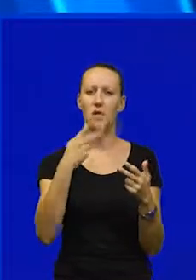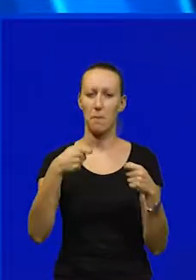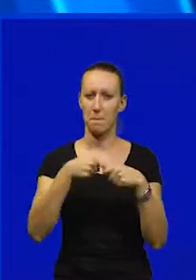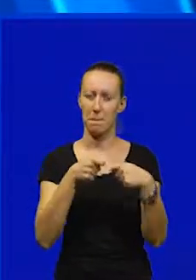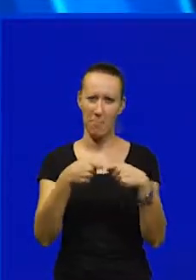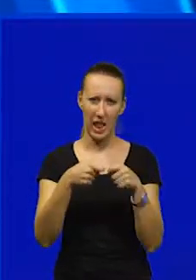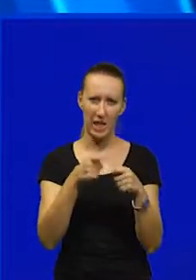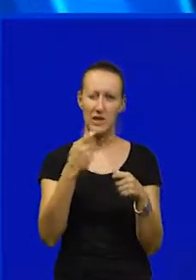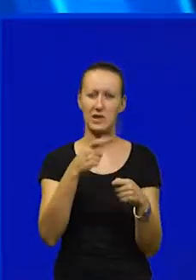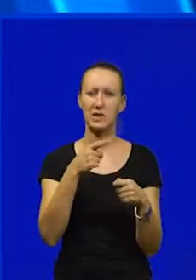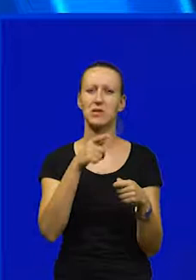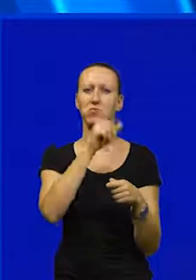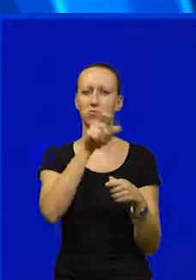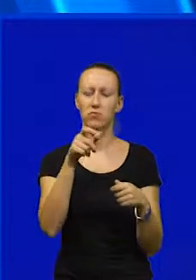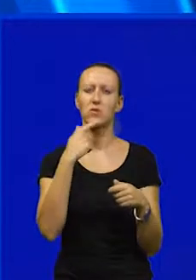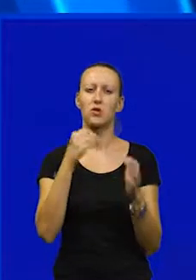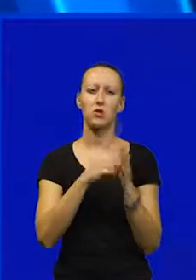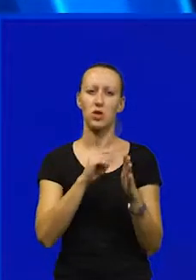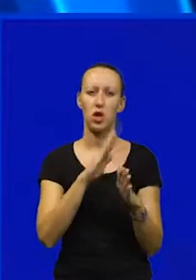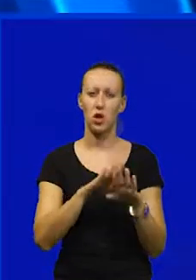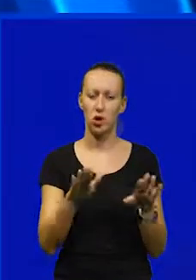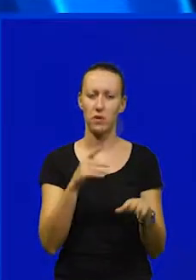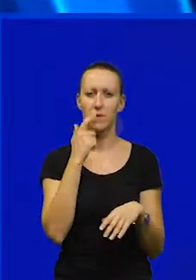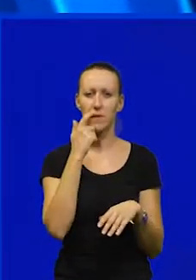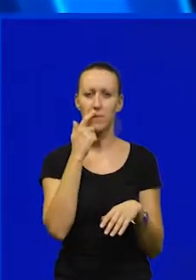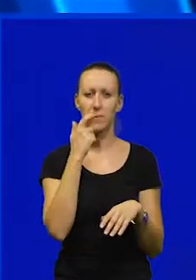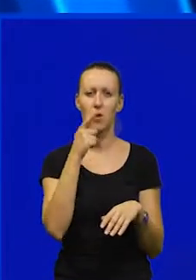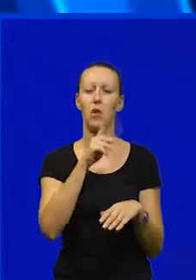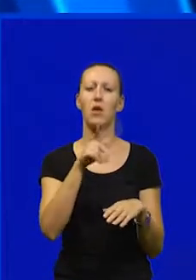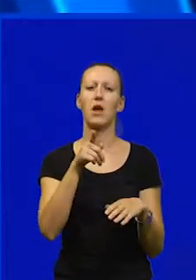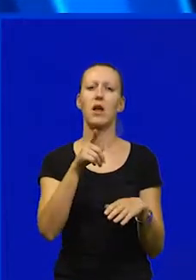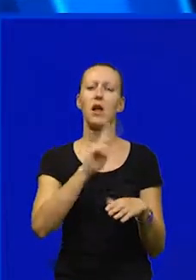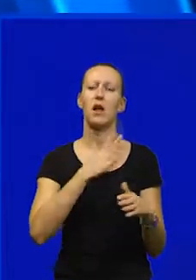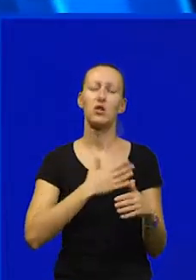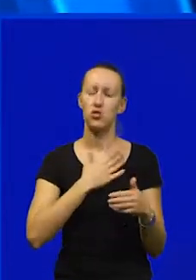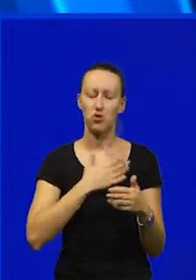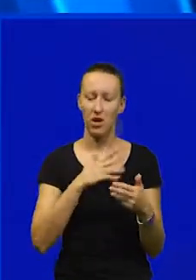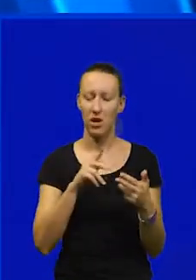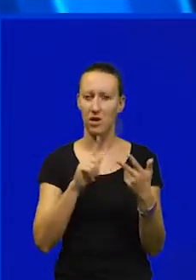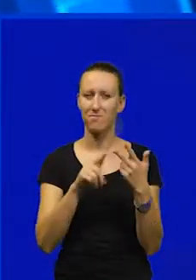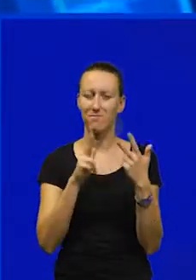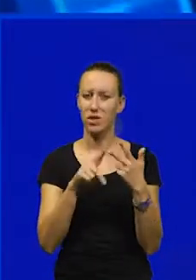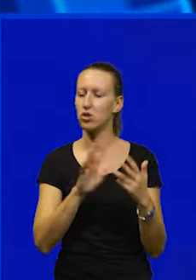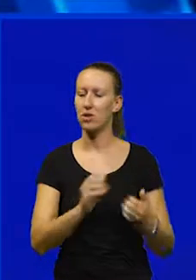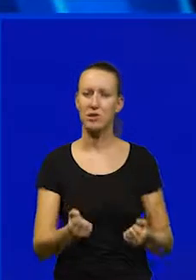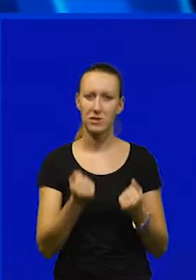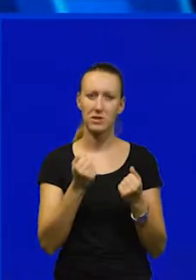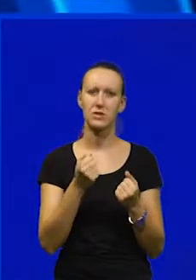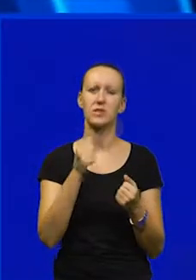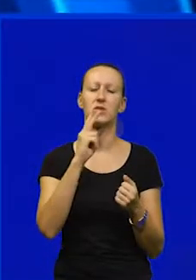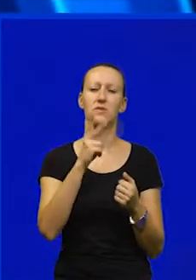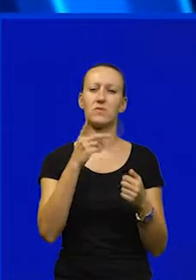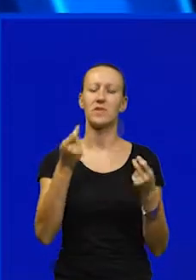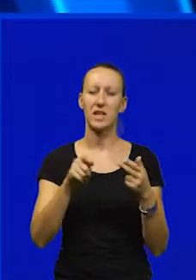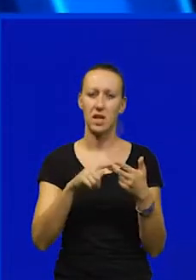partnerom ili partnerima još nije gotova onaj najneželjeniji neki oblik insolvencijskog postupka dva